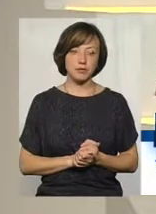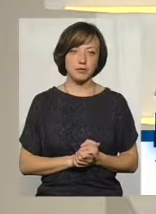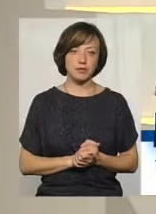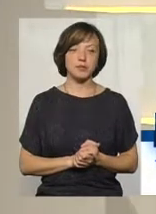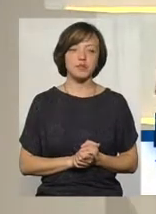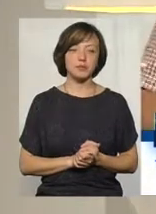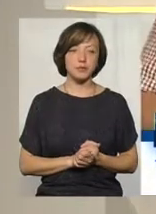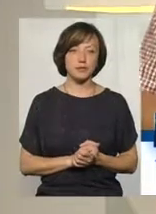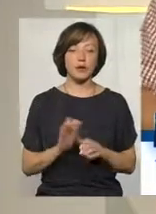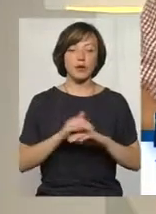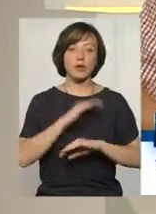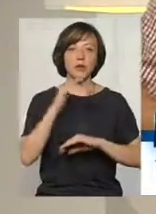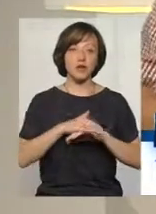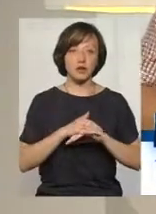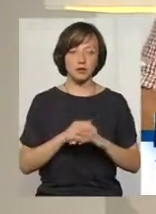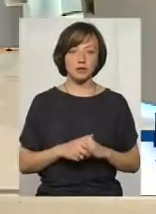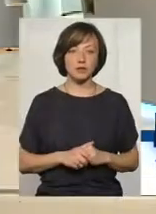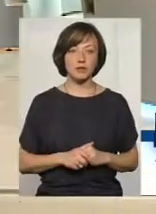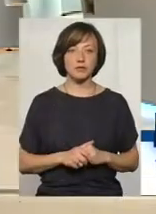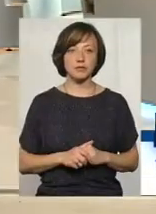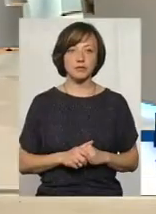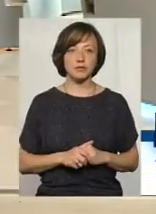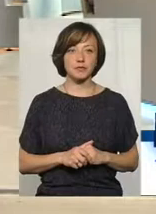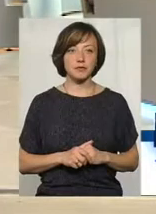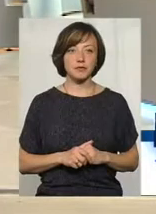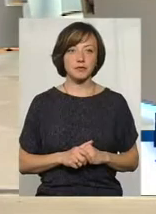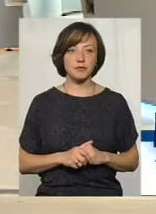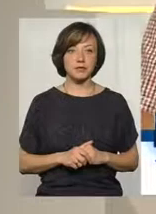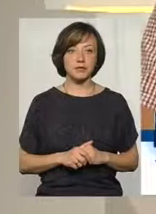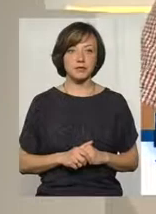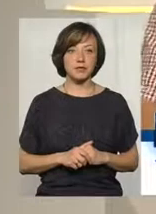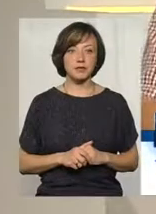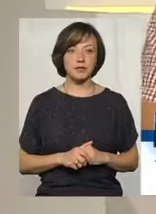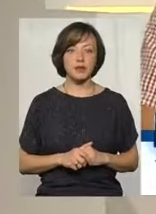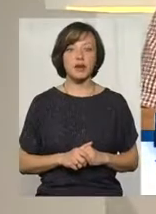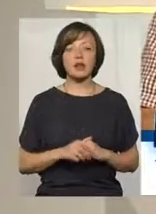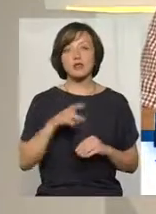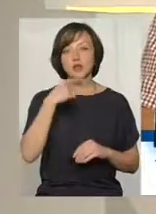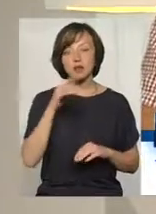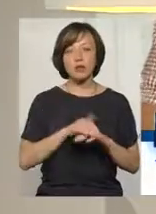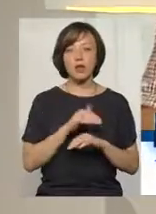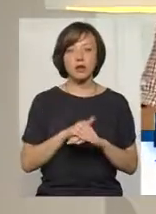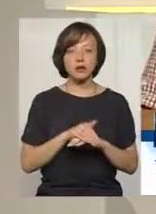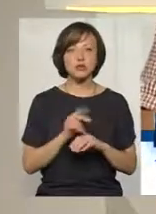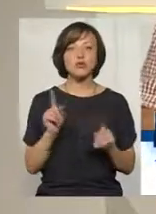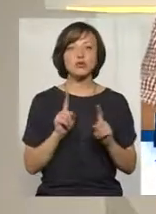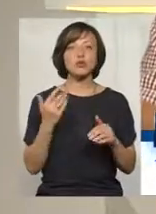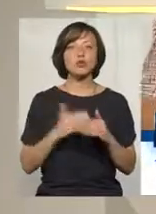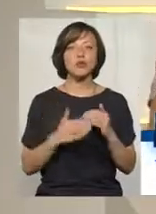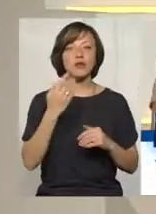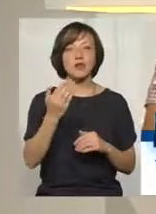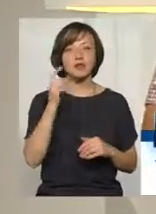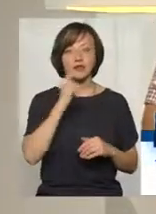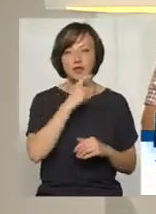Алло. Дана, добрий вечір, ви в ефірі. Будь ласка, скажіть, будь ласка. Доброго вечора. Пані Тетяне, скажіть, будь ласка, що вже у вас,